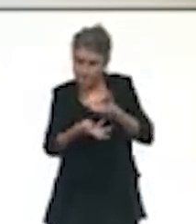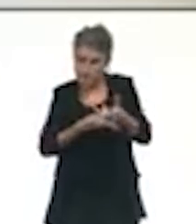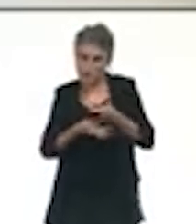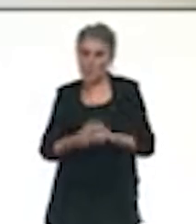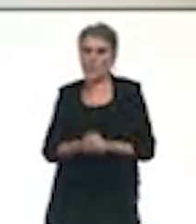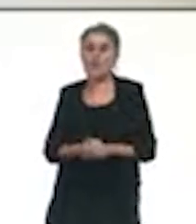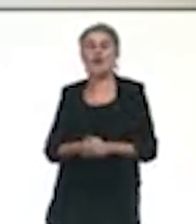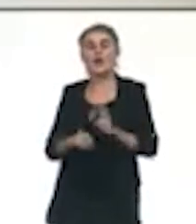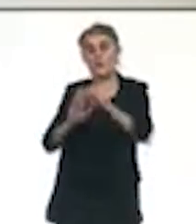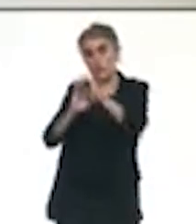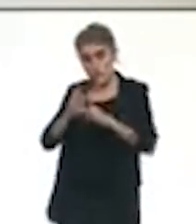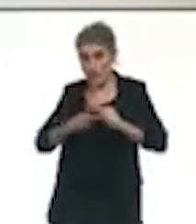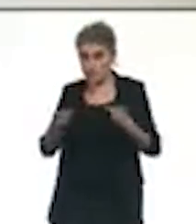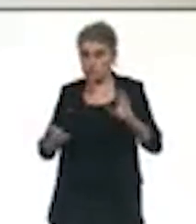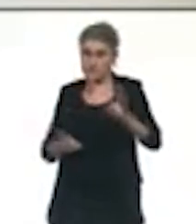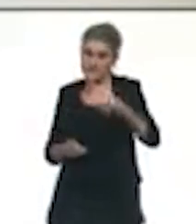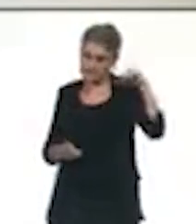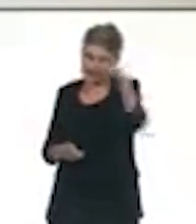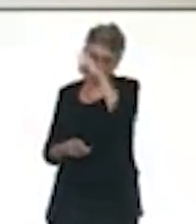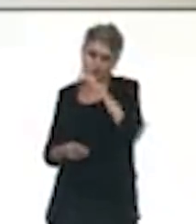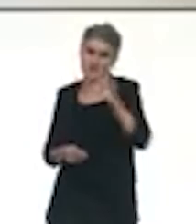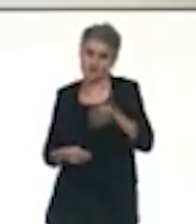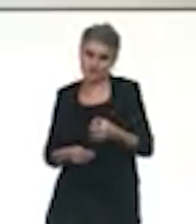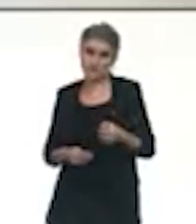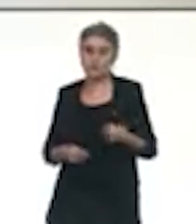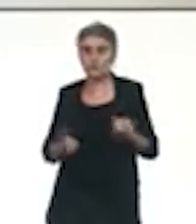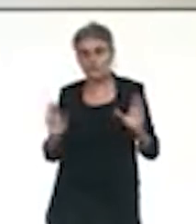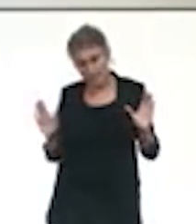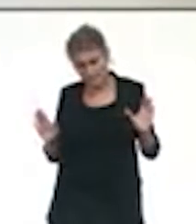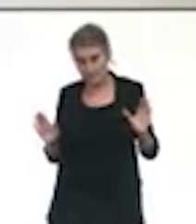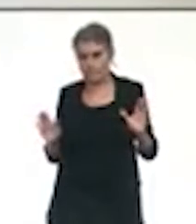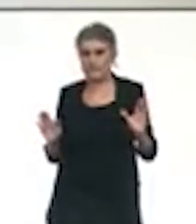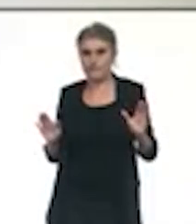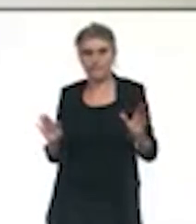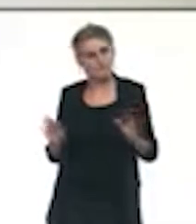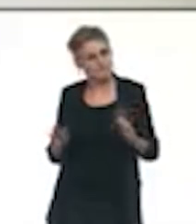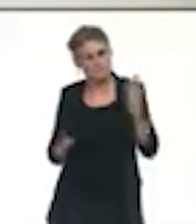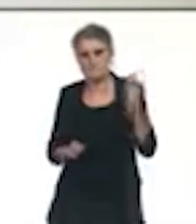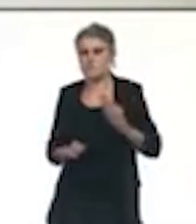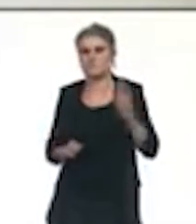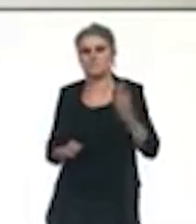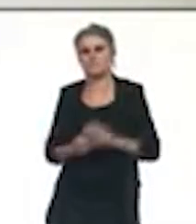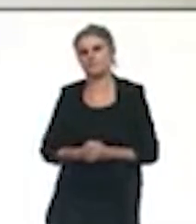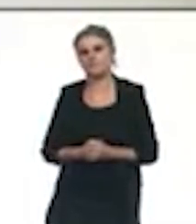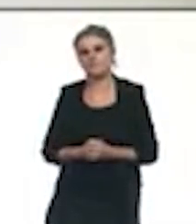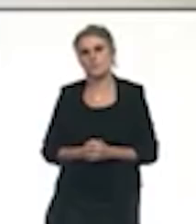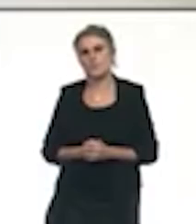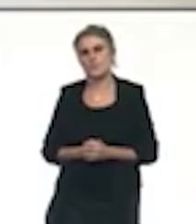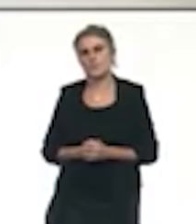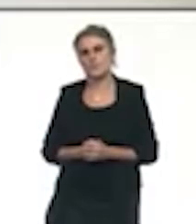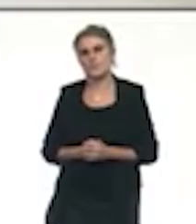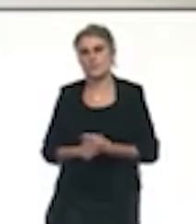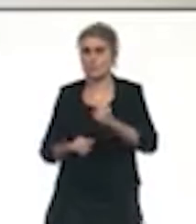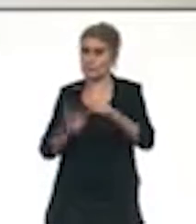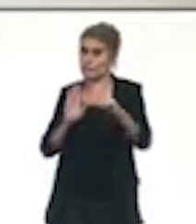sont difficiles, mais elles sont, et nous en sommes convaincus, nécessaires. Il s'agit tout d